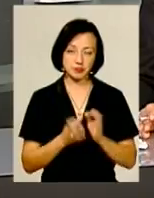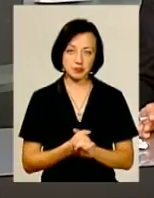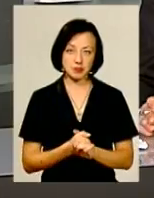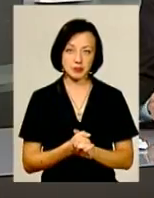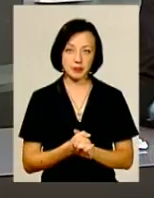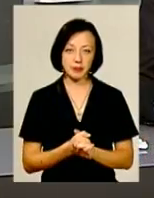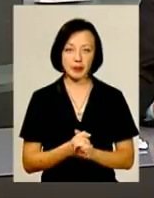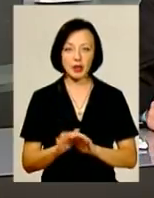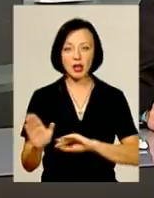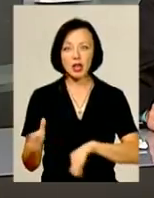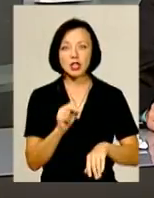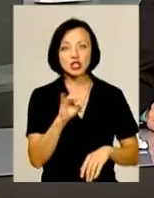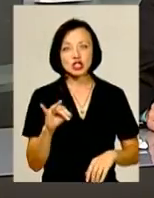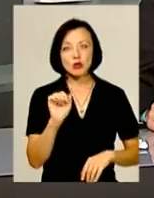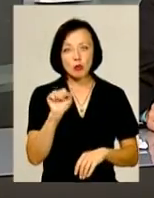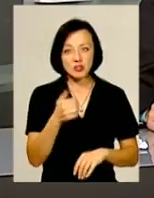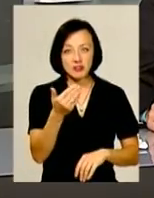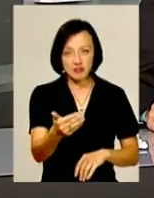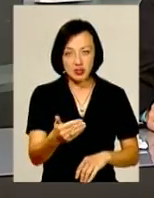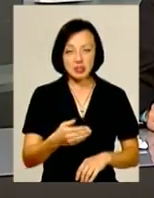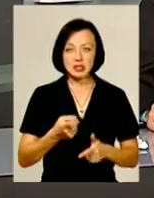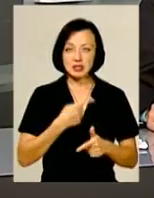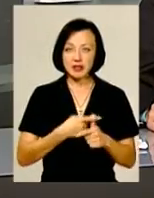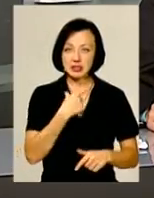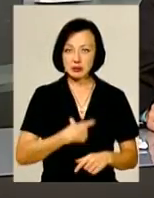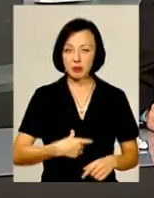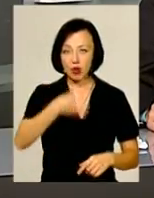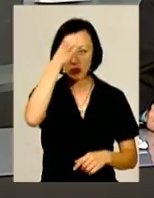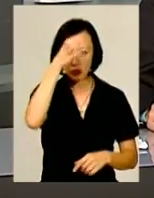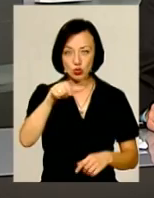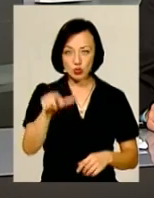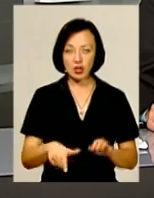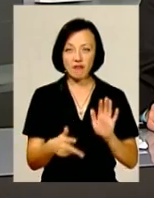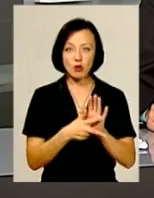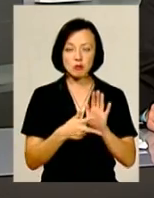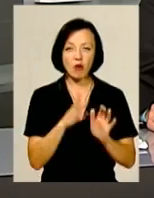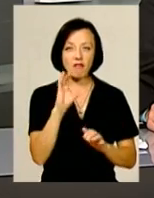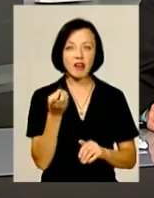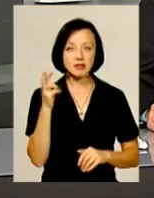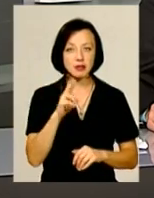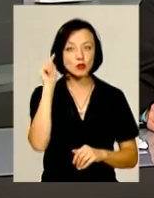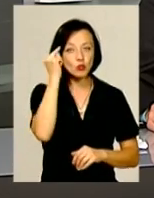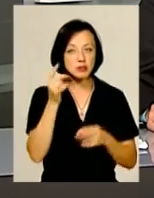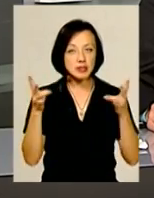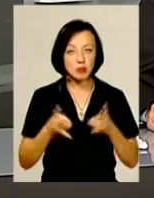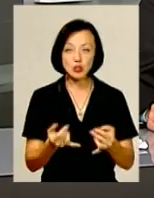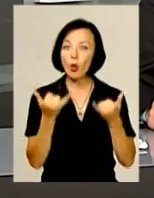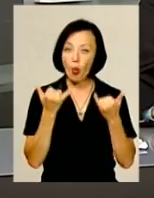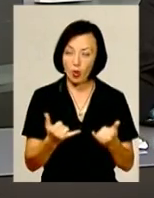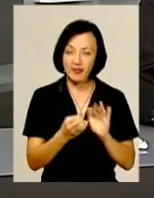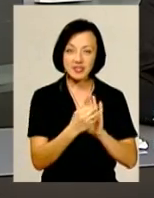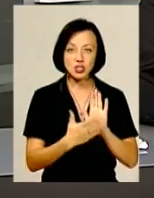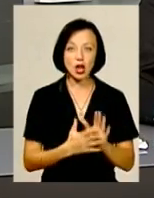А чи можете ви назвати себе освіченою людиною? 8 вересня саме час про це замислитися, бо саме сьогодні